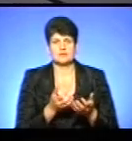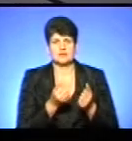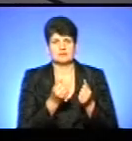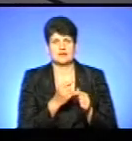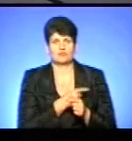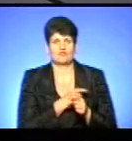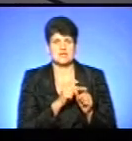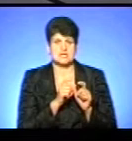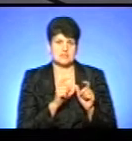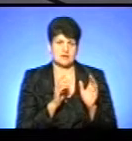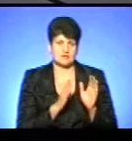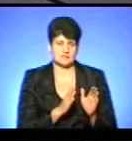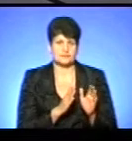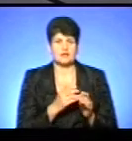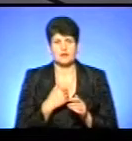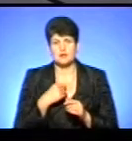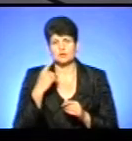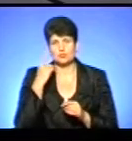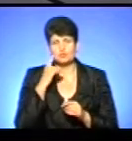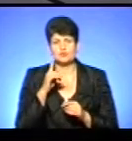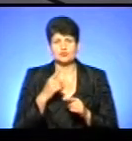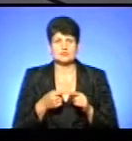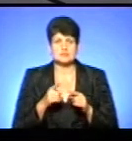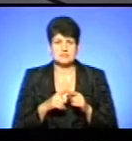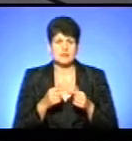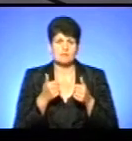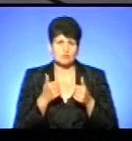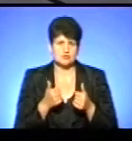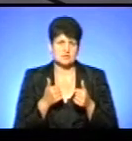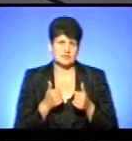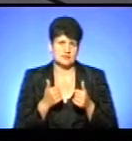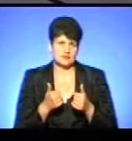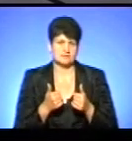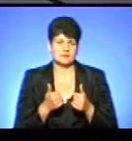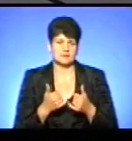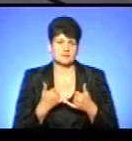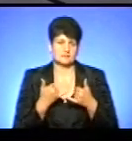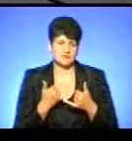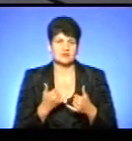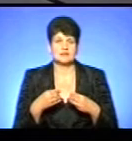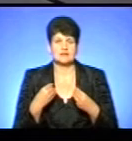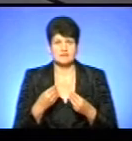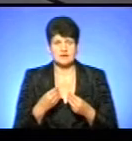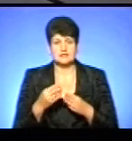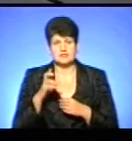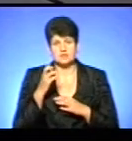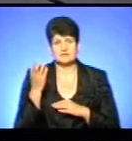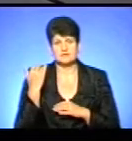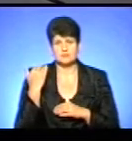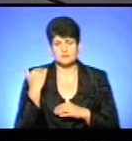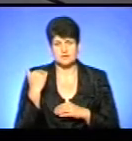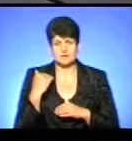лікувальний заклад. Я думаю, що це дуже такі позитивні привілегії, які давала держава на процесі попередніх років,